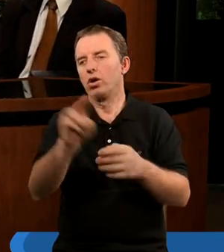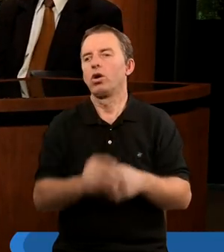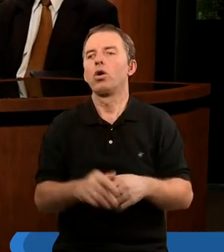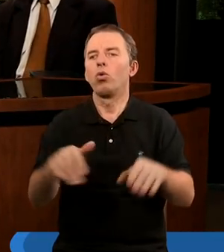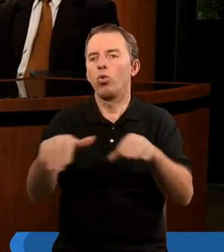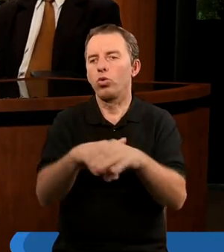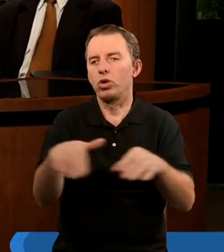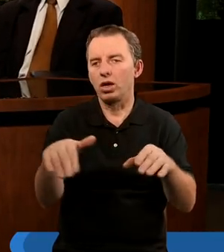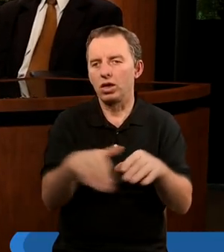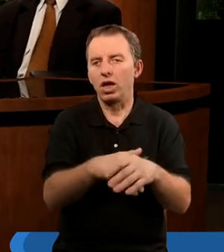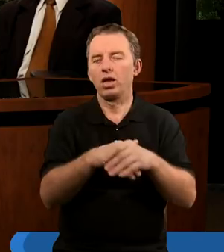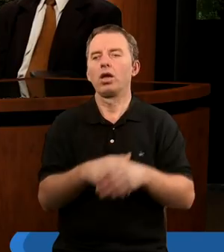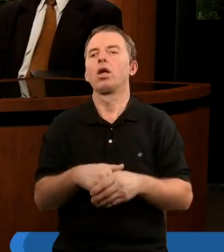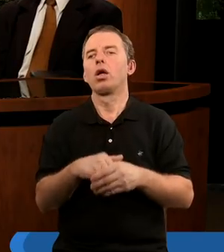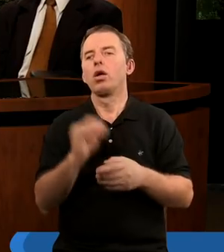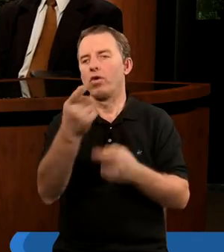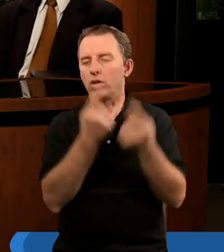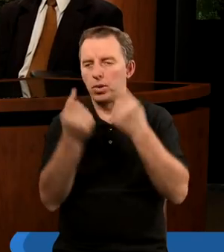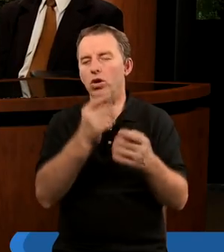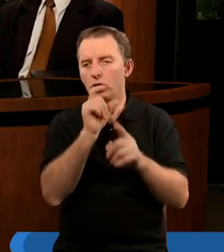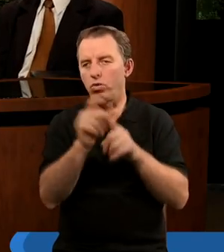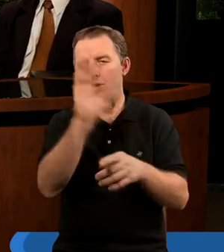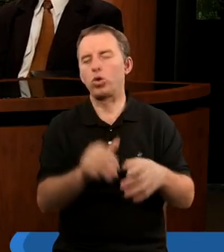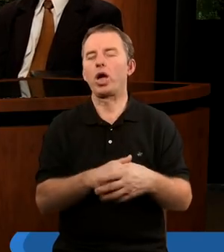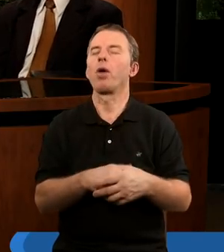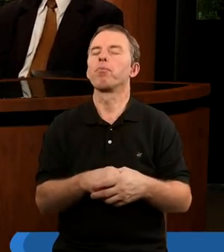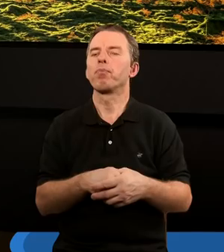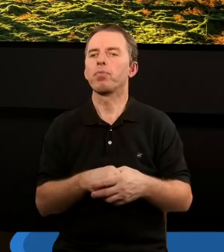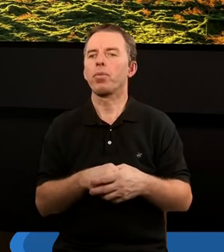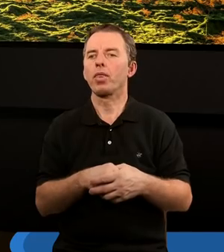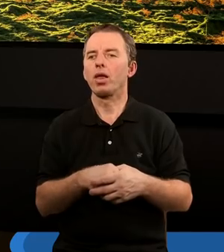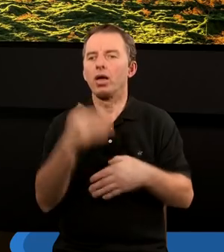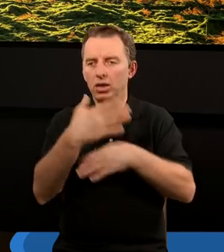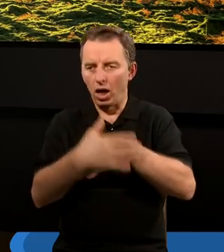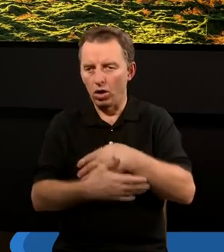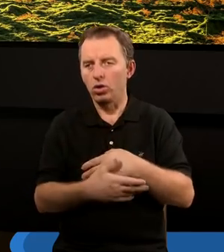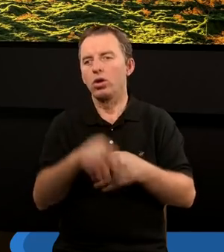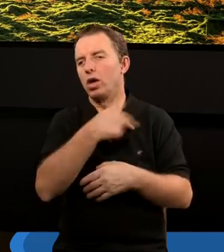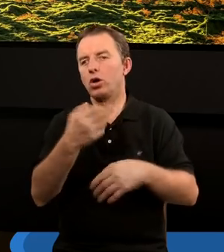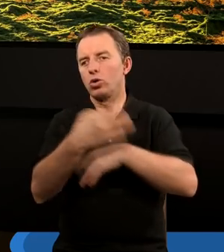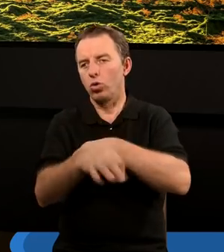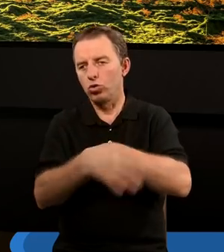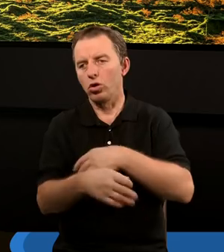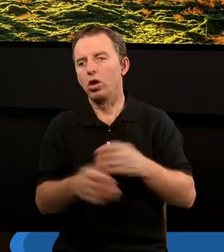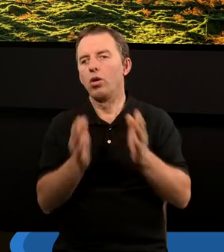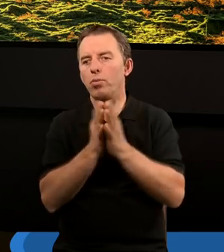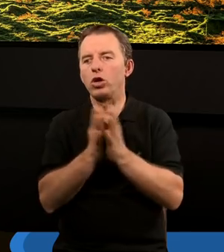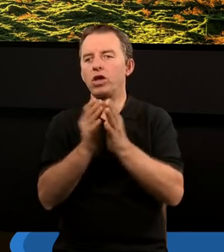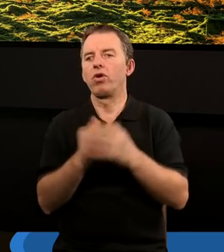uczestnictwo. Władysławie, Beato, Piotrze. Zakończmy to nasze studium